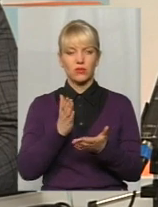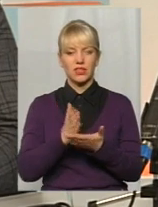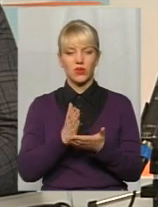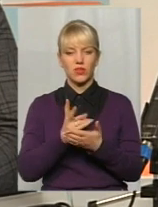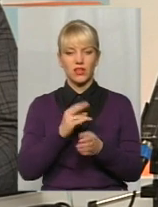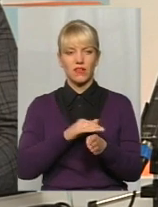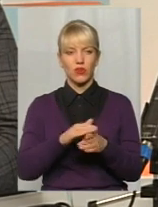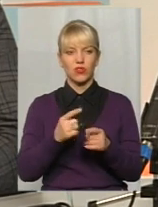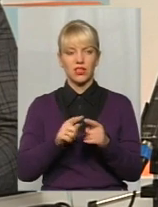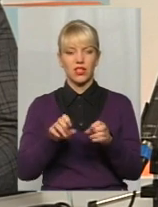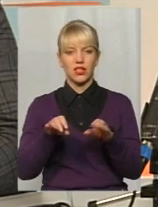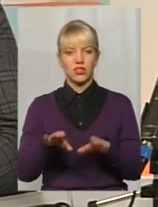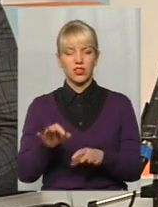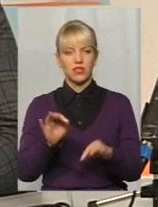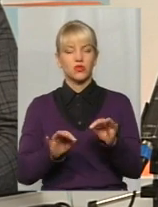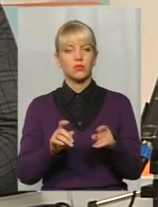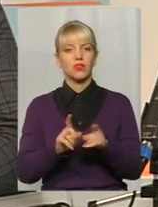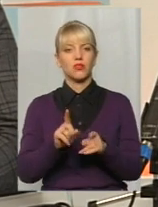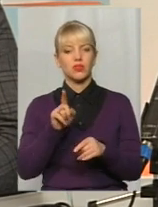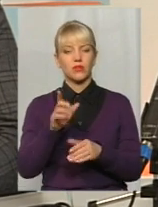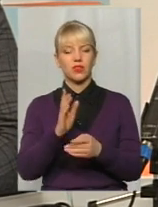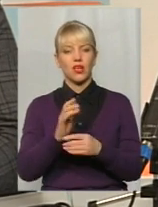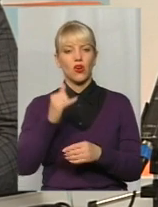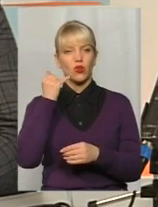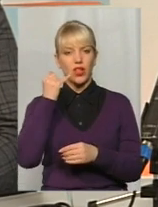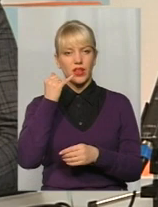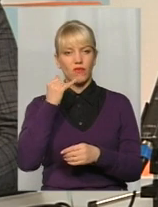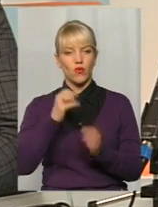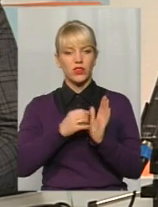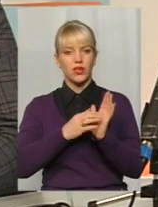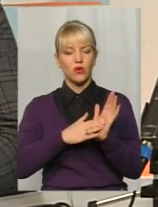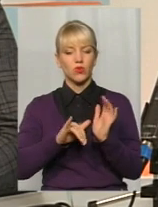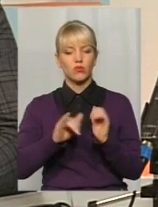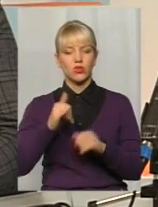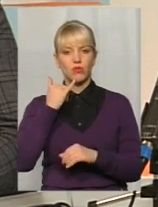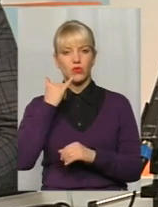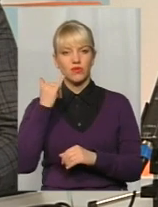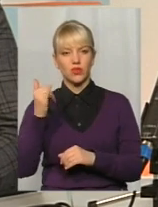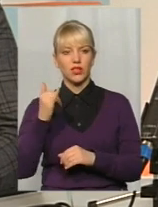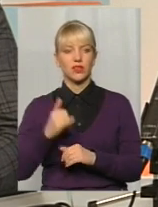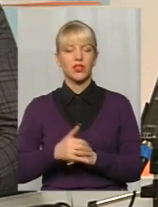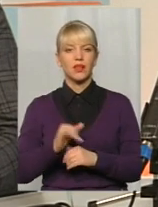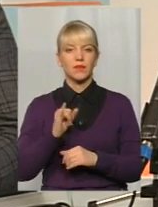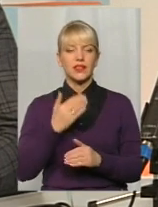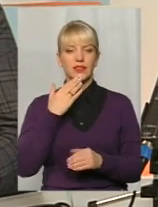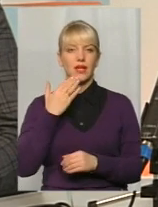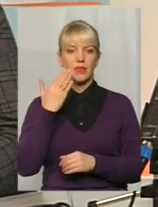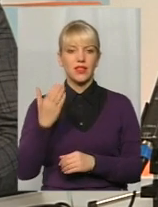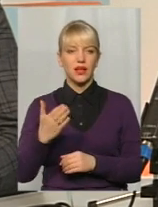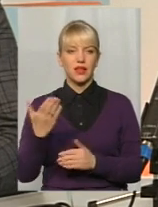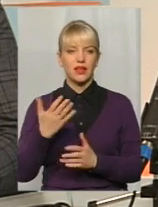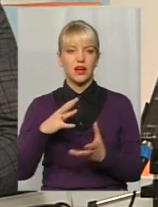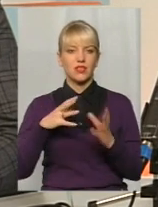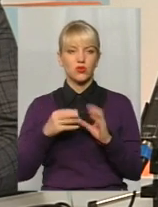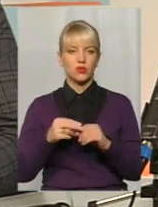на виконанні дане рішення суду. Також там є контактні телефони, куди можна позвонити, зателефонувати і запитати, яка